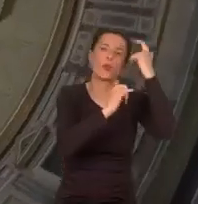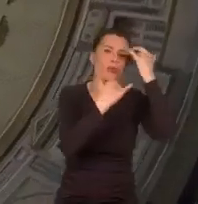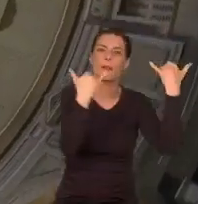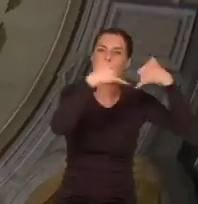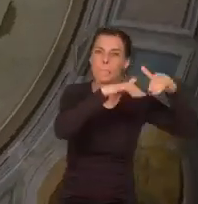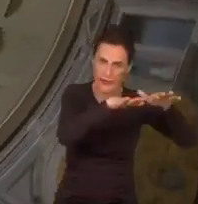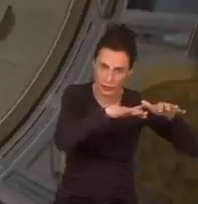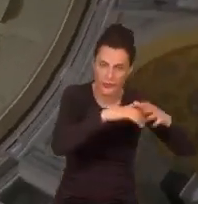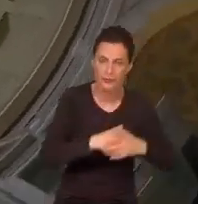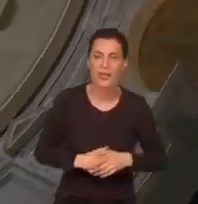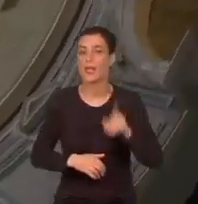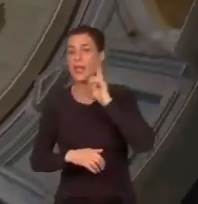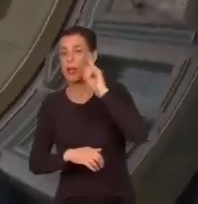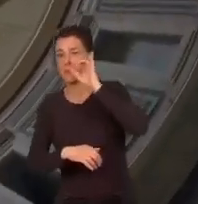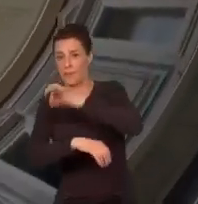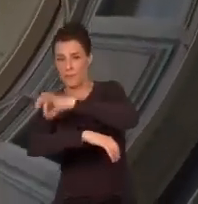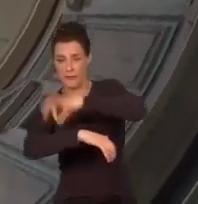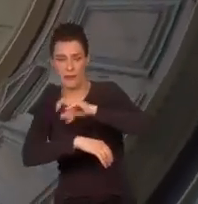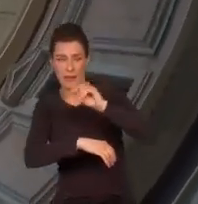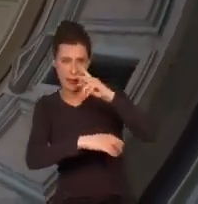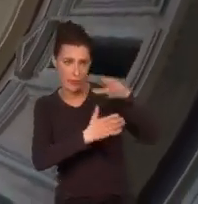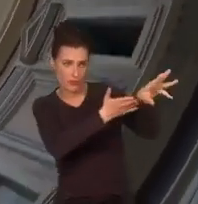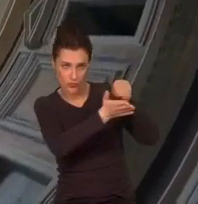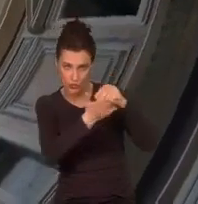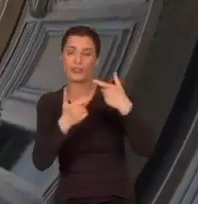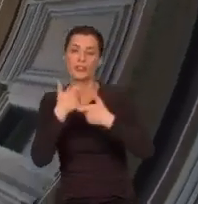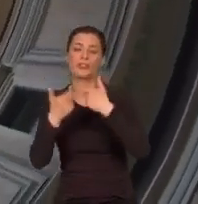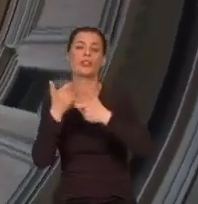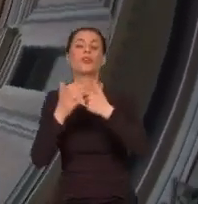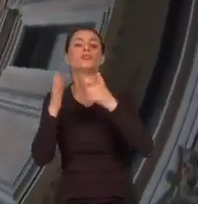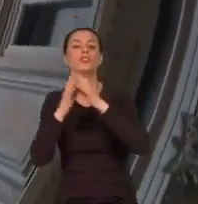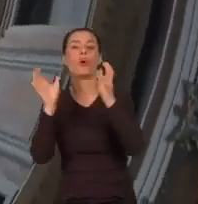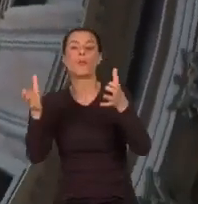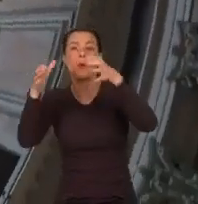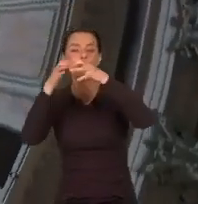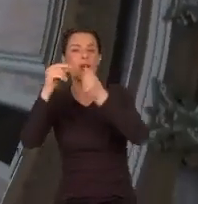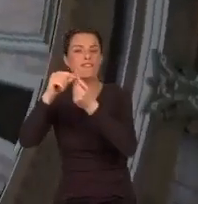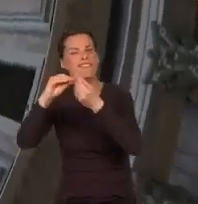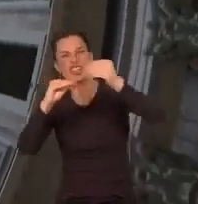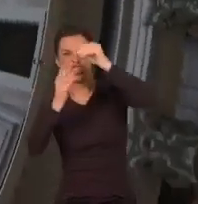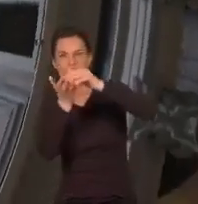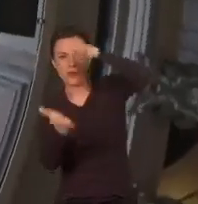Gdy Bramante zdecydował się na tę formę, postanowił podwyższyć kopułę o kilkadziesiąt metrów.